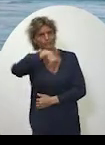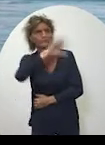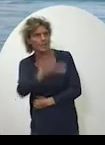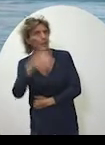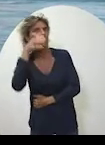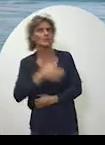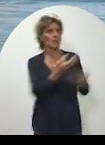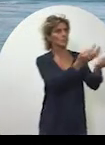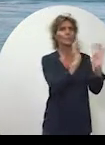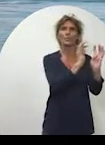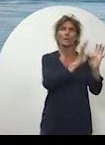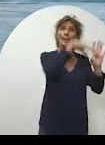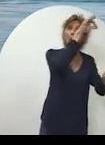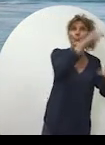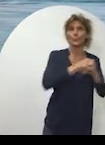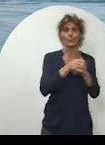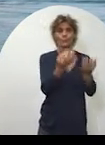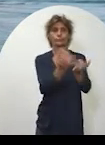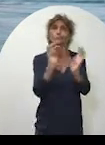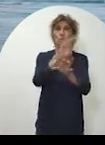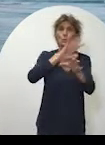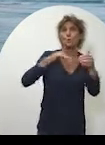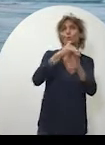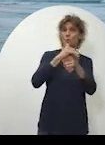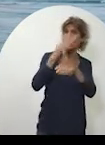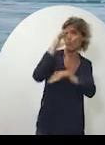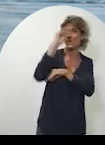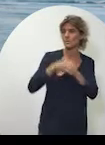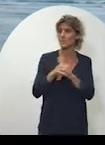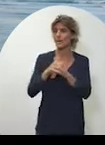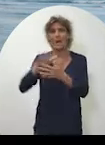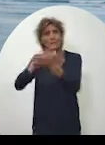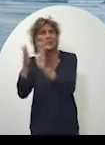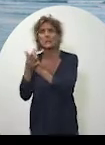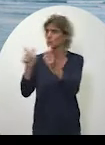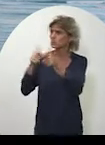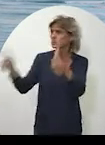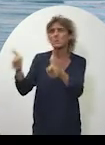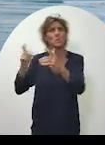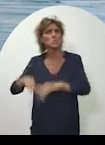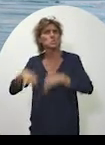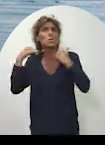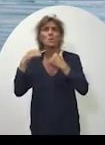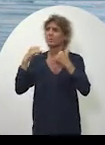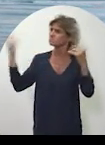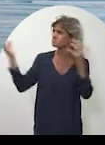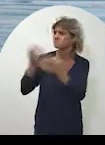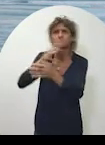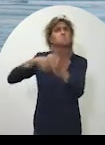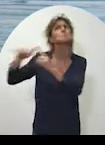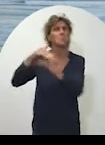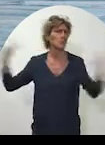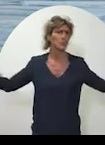Élus, socioprofessionnels, corps intermédiaires, associations, aînés jeunes,